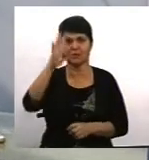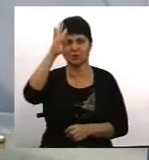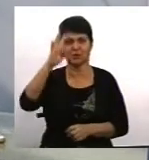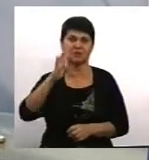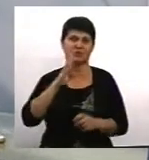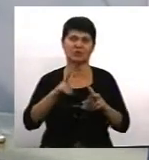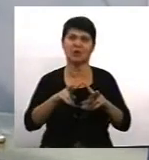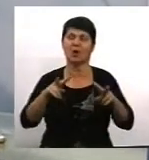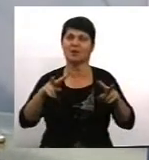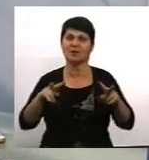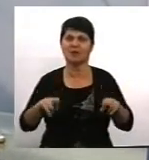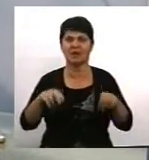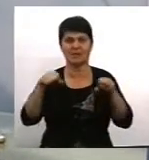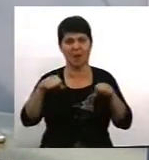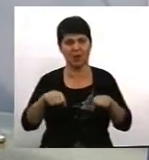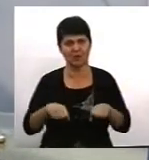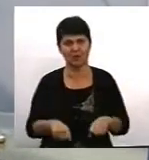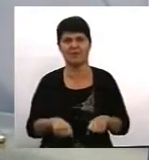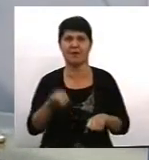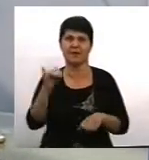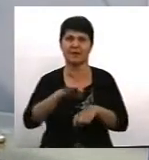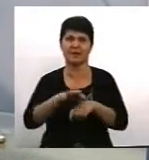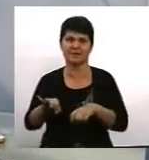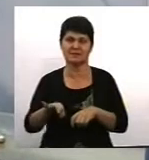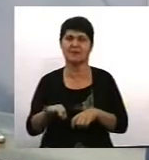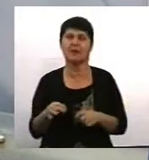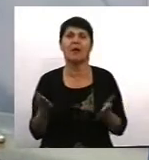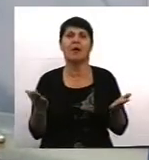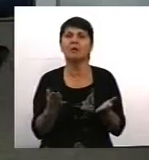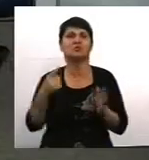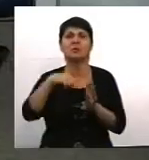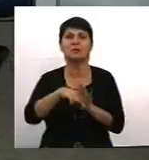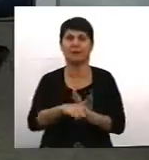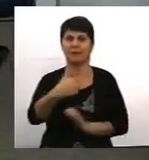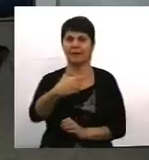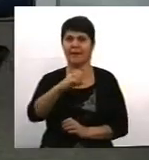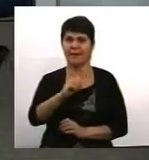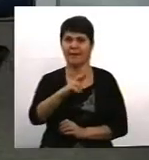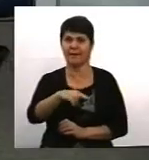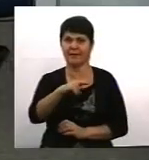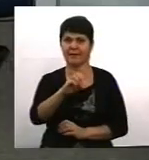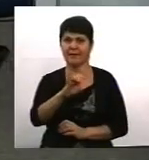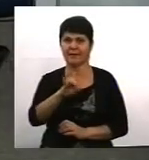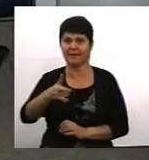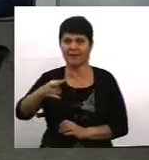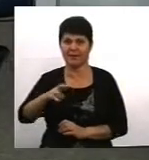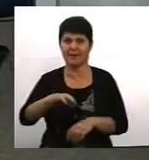насиллям? І що таке, власне, поясніть гендерно обумовлене насилля? Мене зараз, в зв'язку з тим, що зараз йде